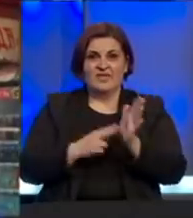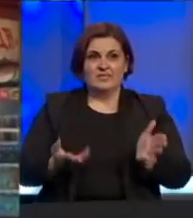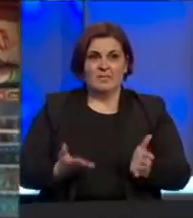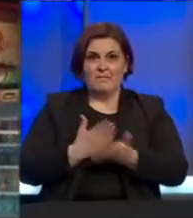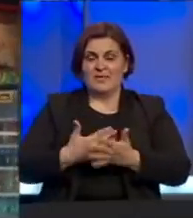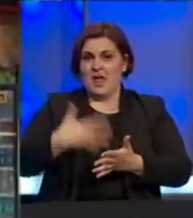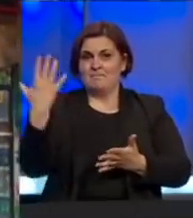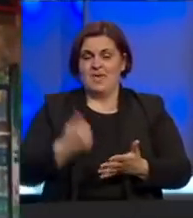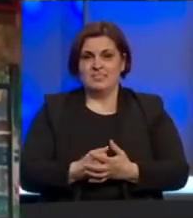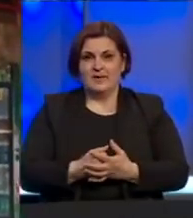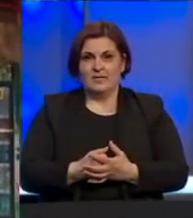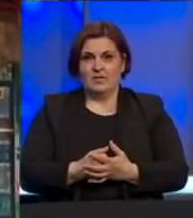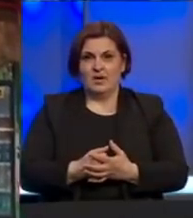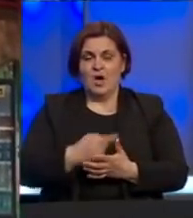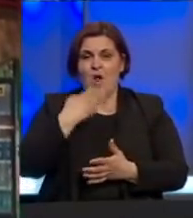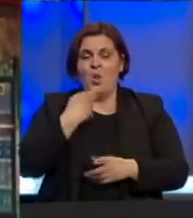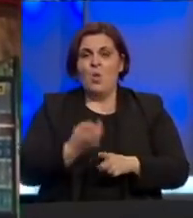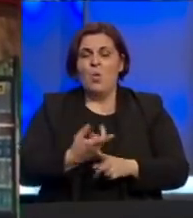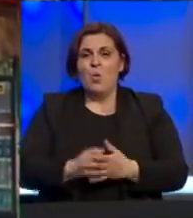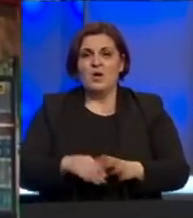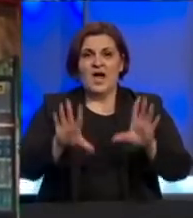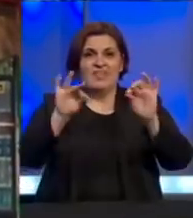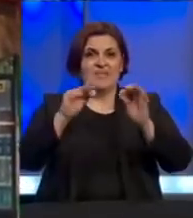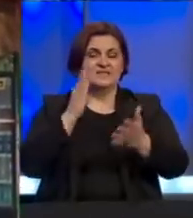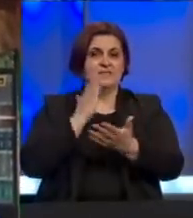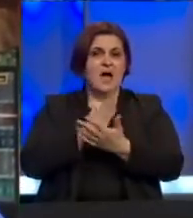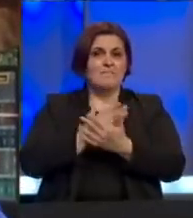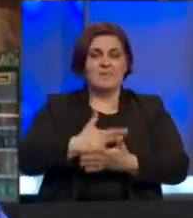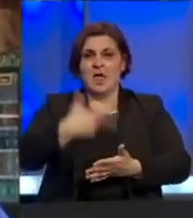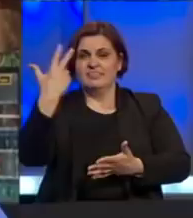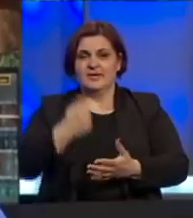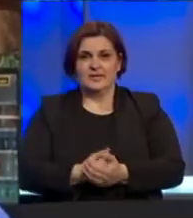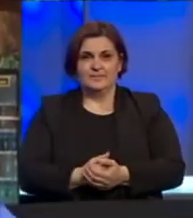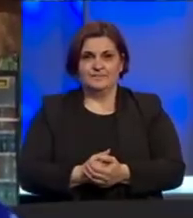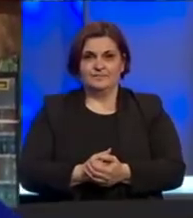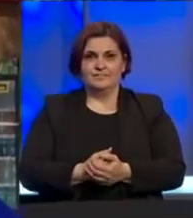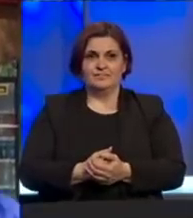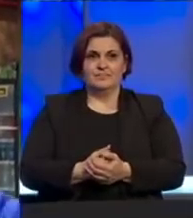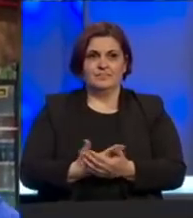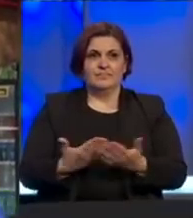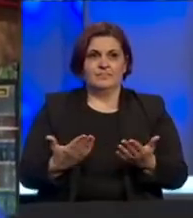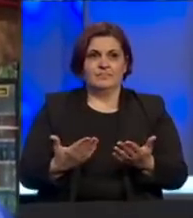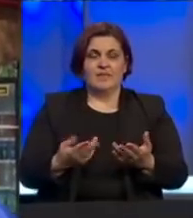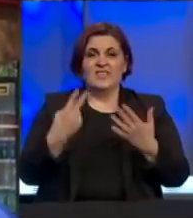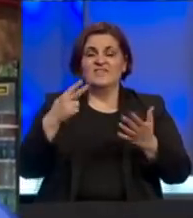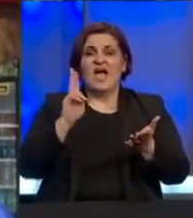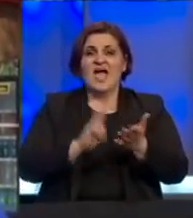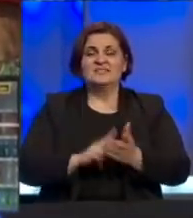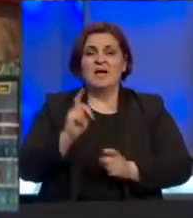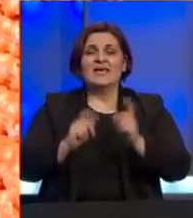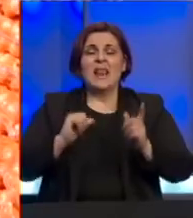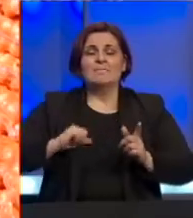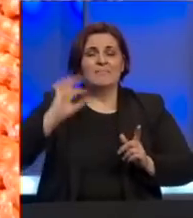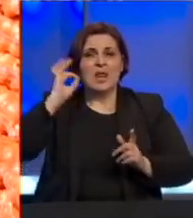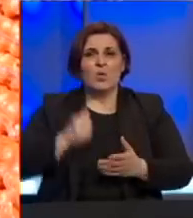5 luka 10 bile 3 pa sada 20 maraka kila bilog